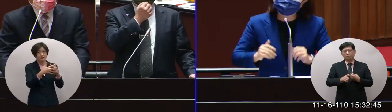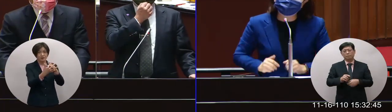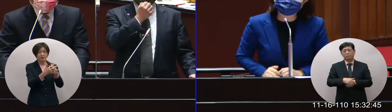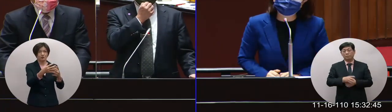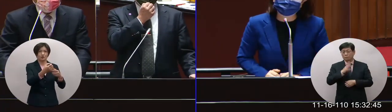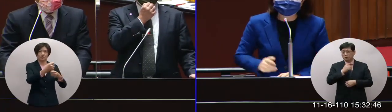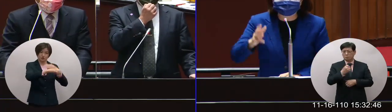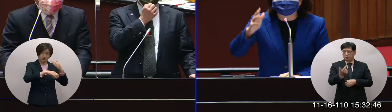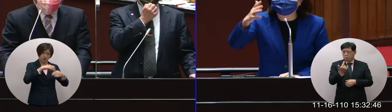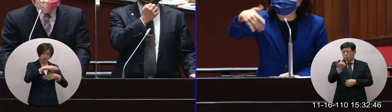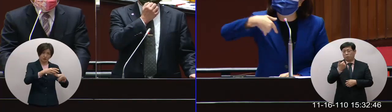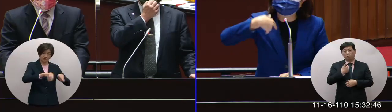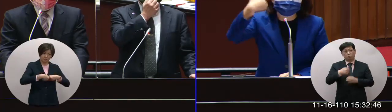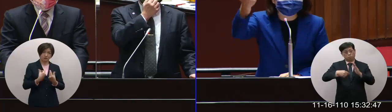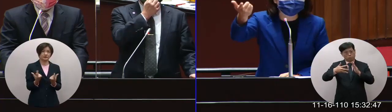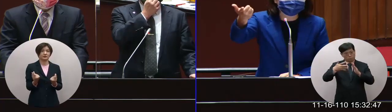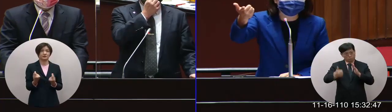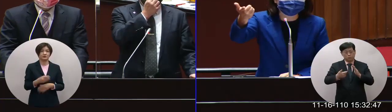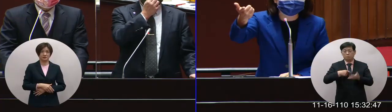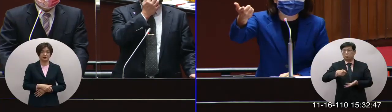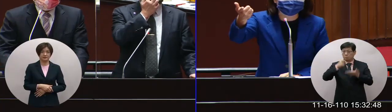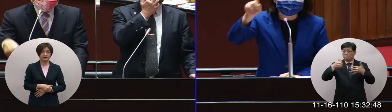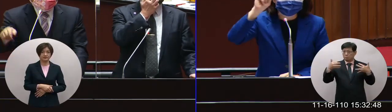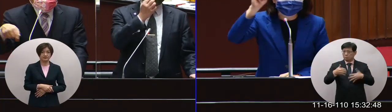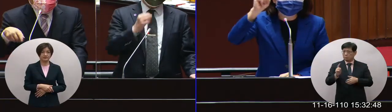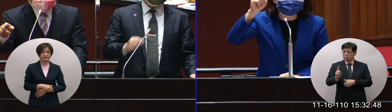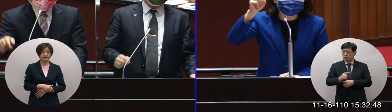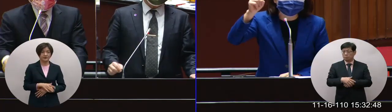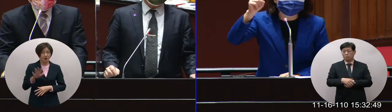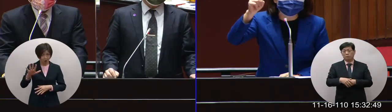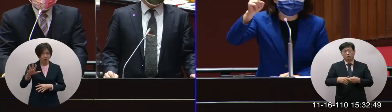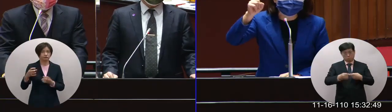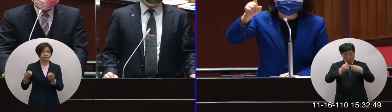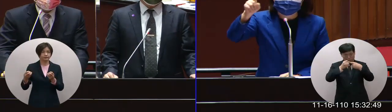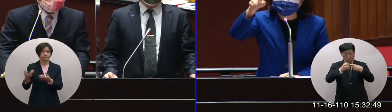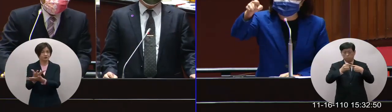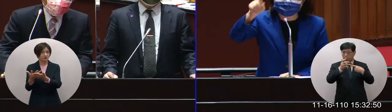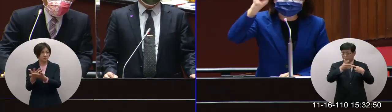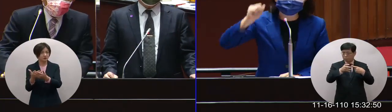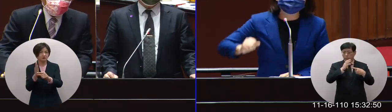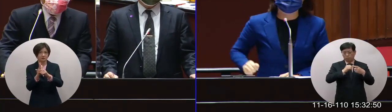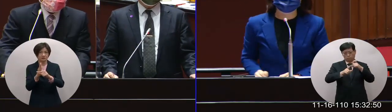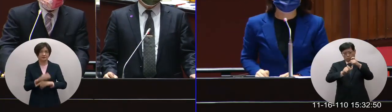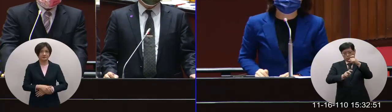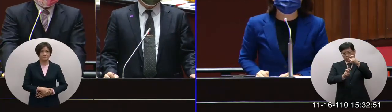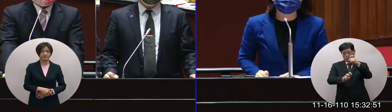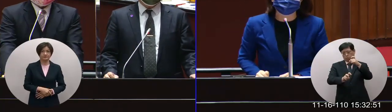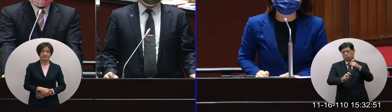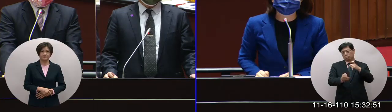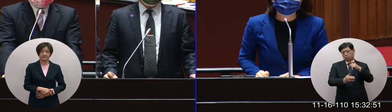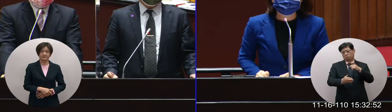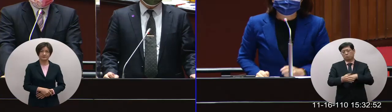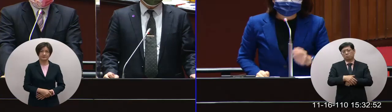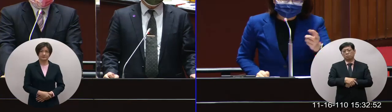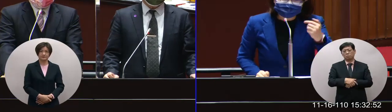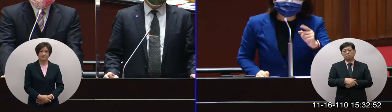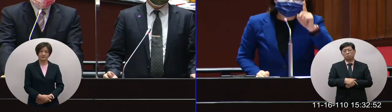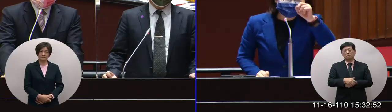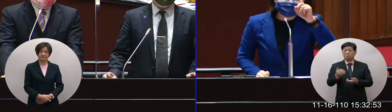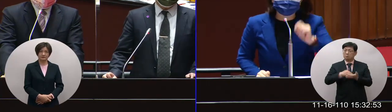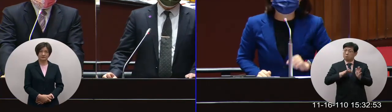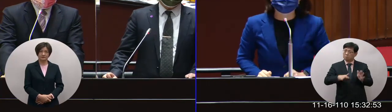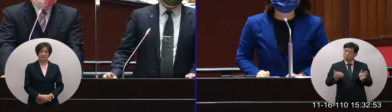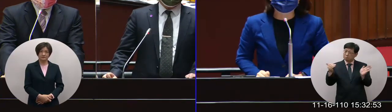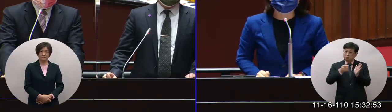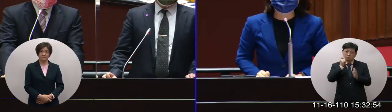我說動作要快院長我們提出這個問題喔我第一次提出是10月20號左右了到